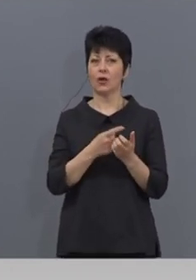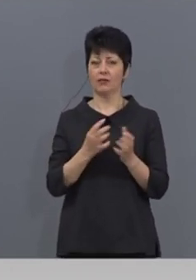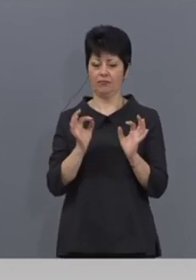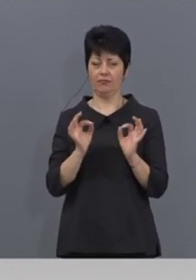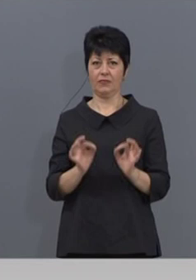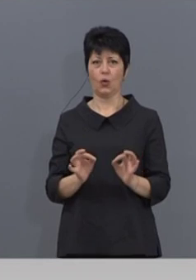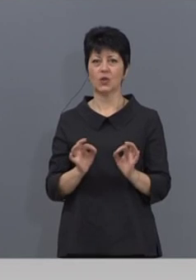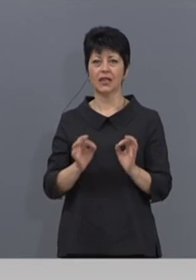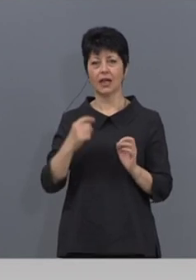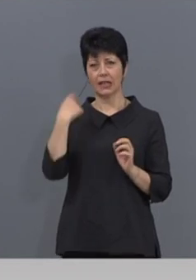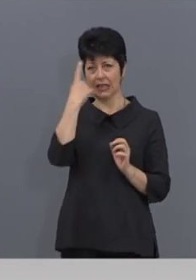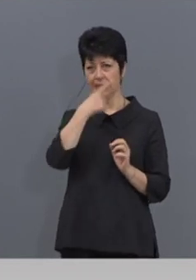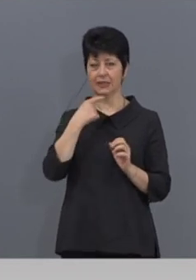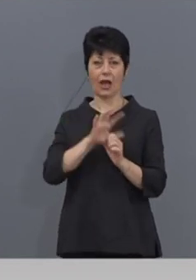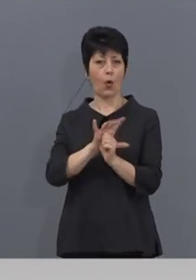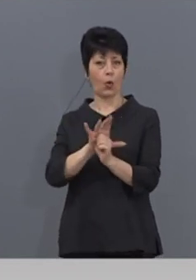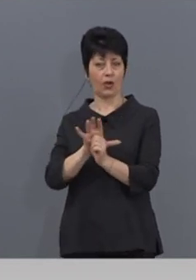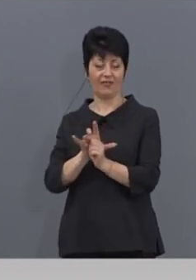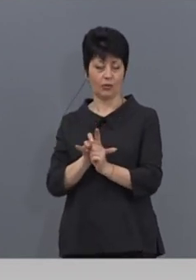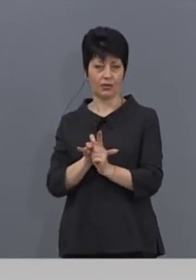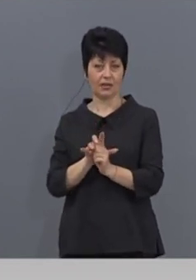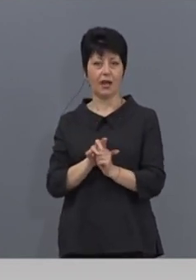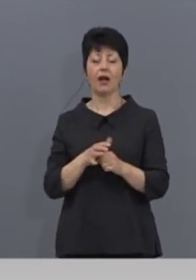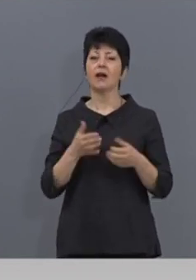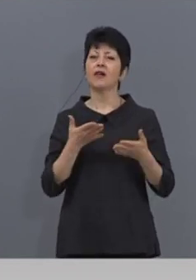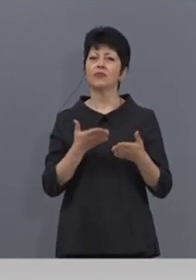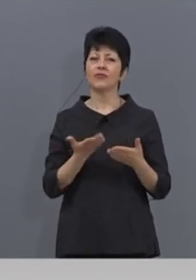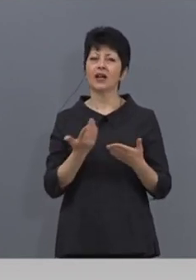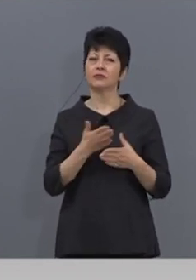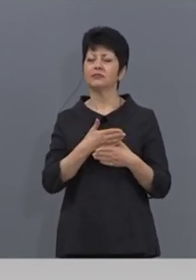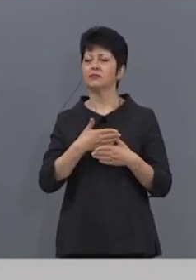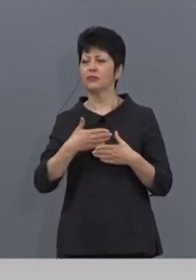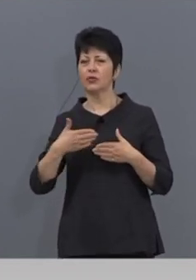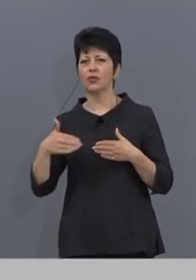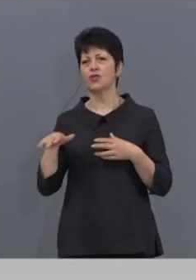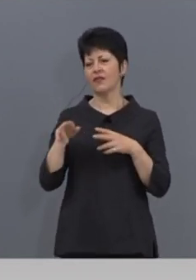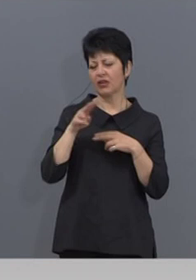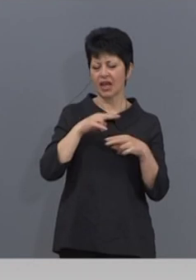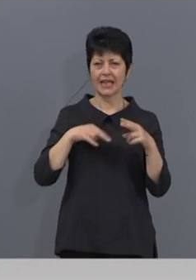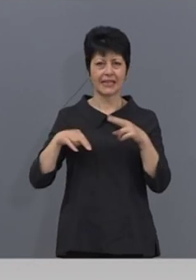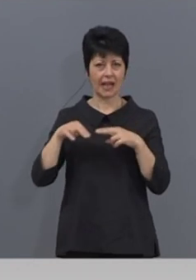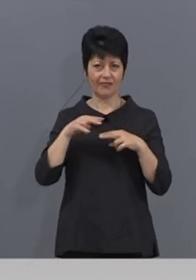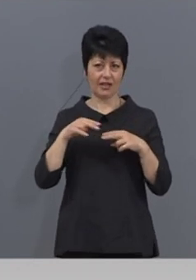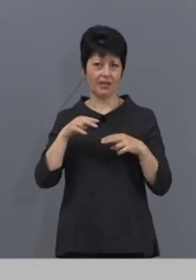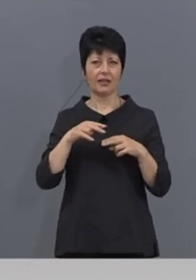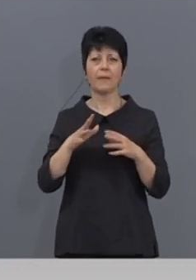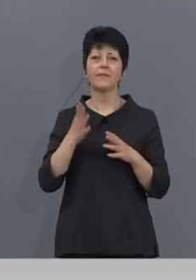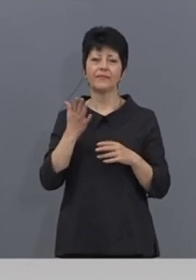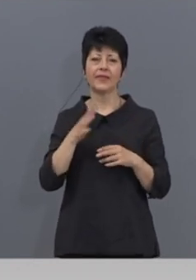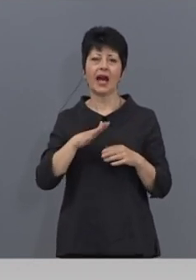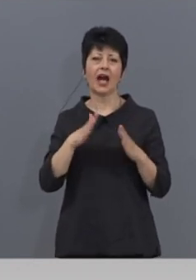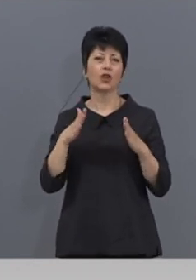лица с коронавирус. Това се продължава таргетното изследване в домовете за стари хора, както и